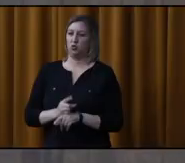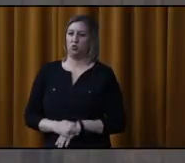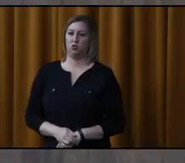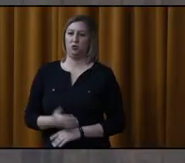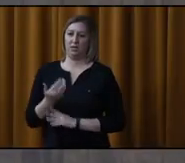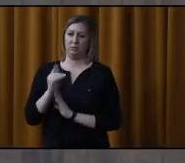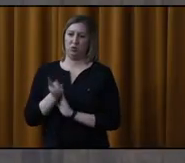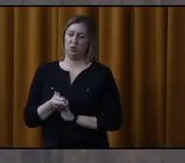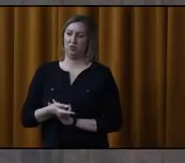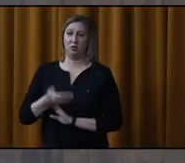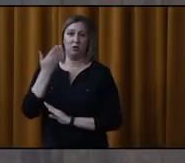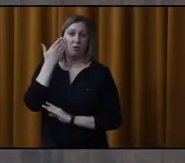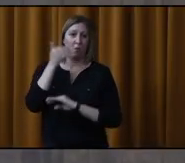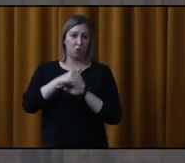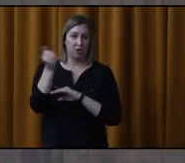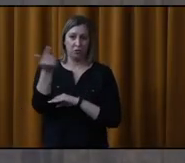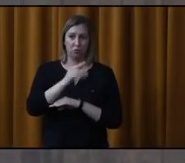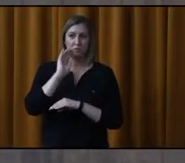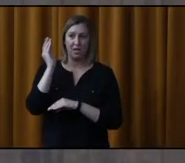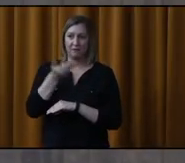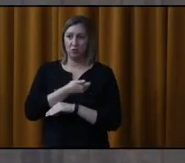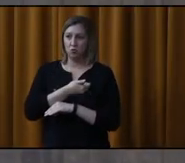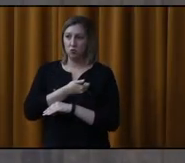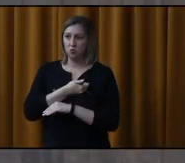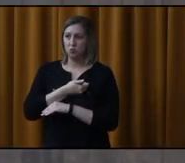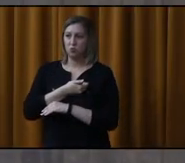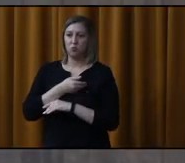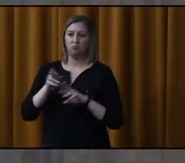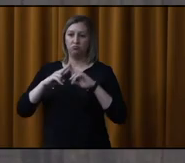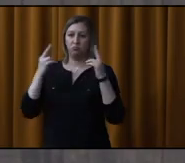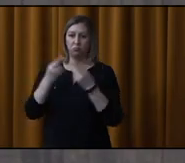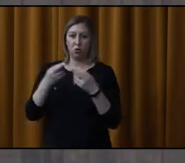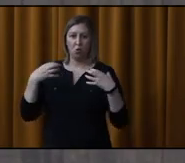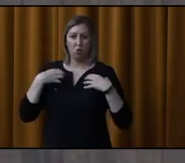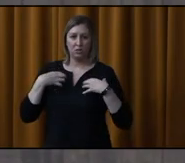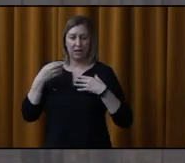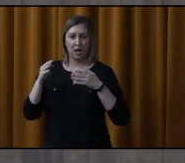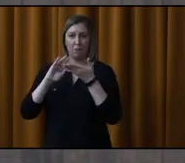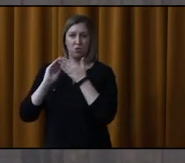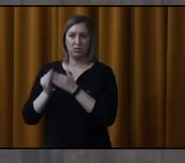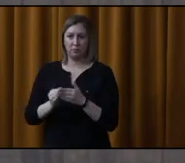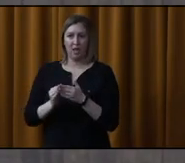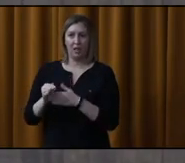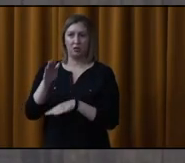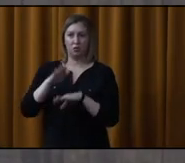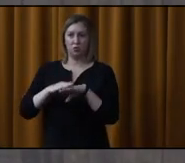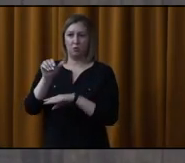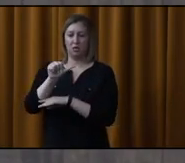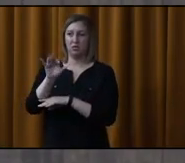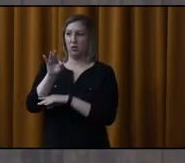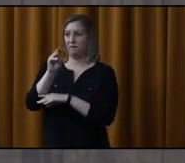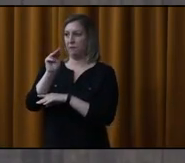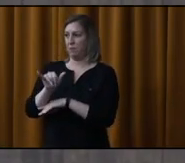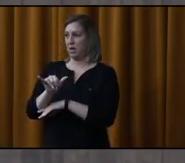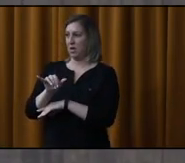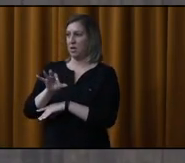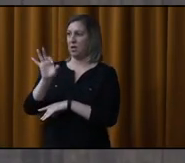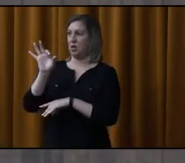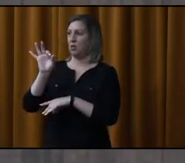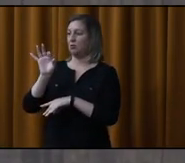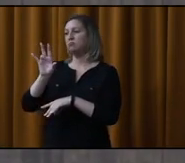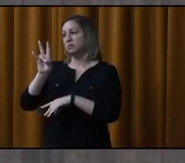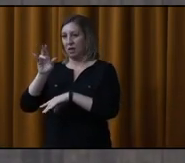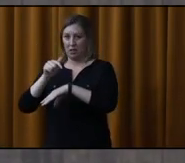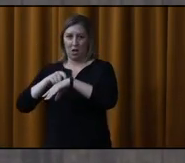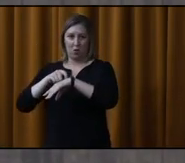Alors, bonsoir à tous. Bienvenue à cette séance du conseil municipal du mardi 9 mai 19h. Donc,